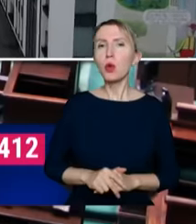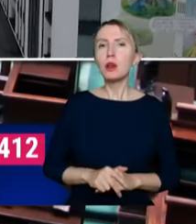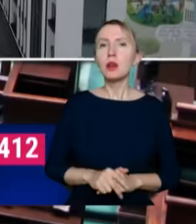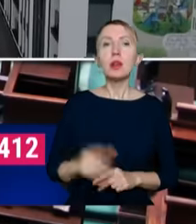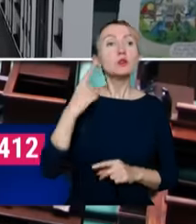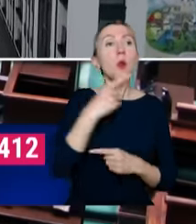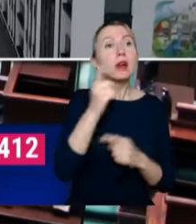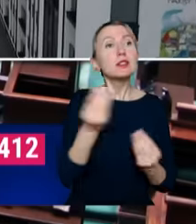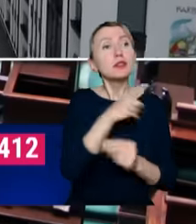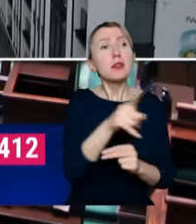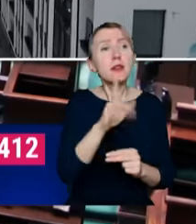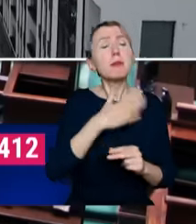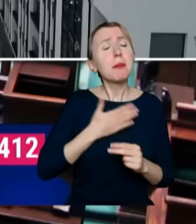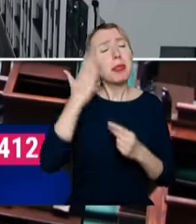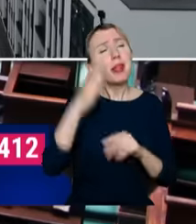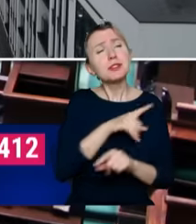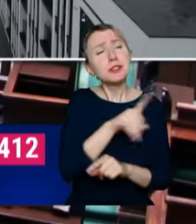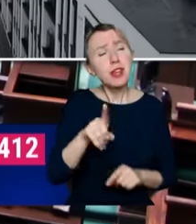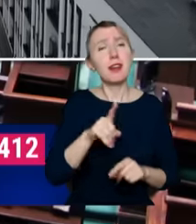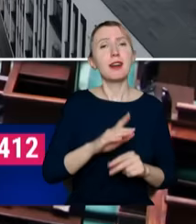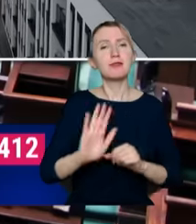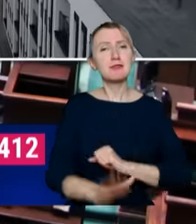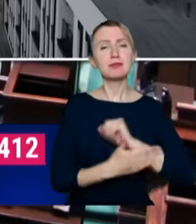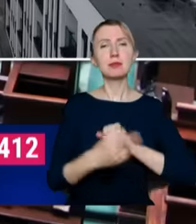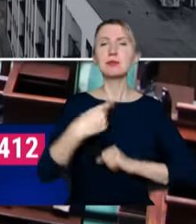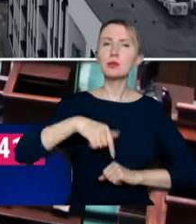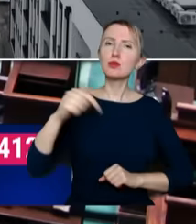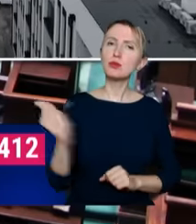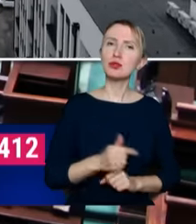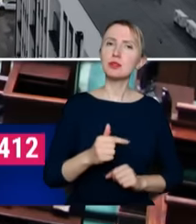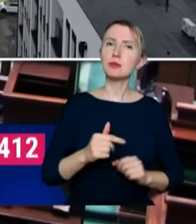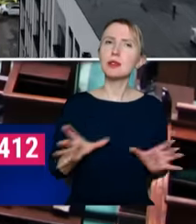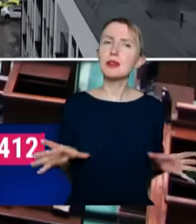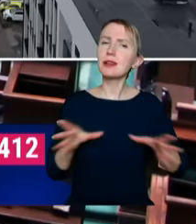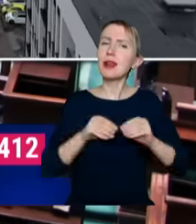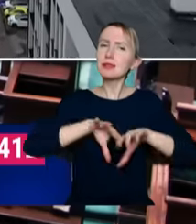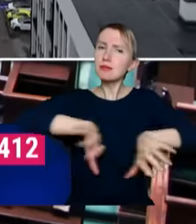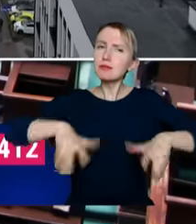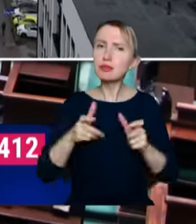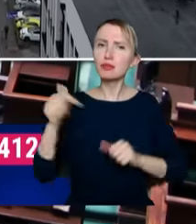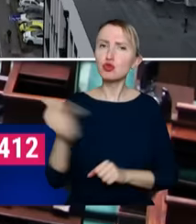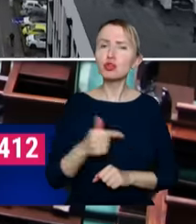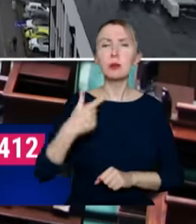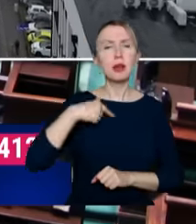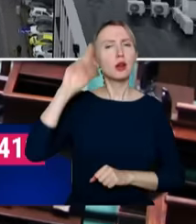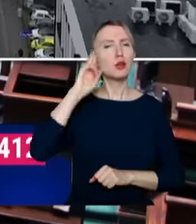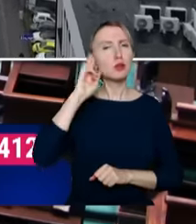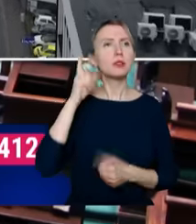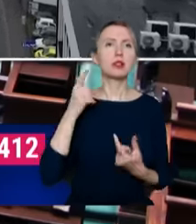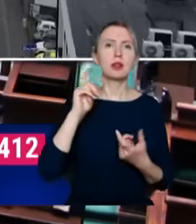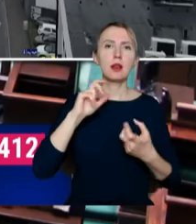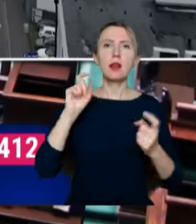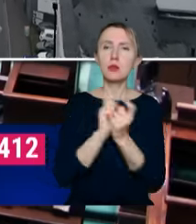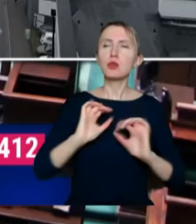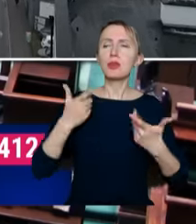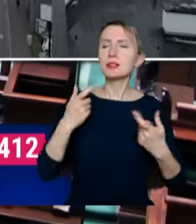jeszcze w was jest ostatnia nadzieja, w was jest ostatnia ostatnia. Musimy, musimy trzymać się razem. My rozumiemy, że przez te protesty przeszkadzamy,